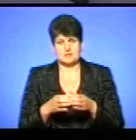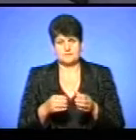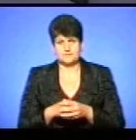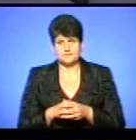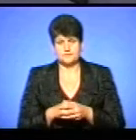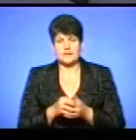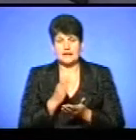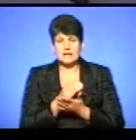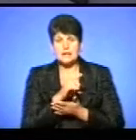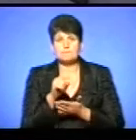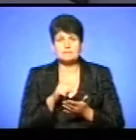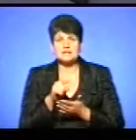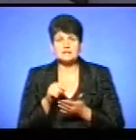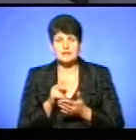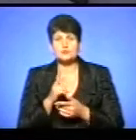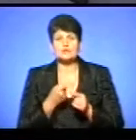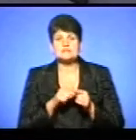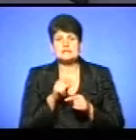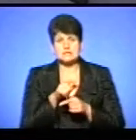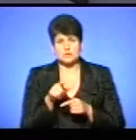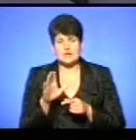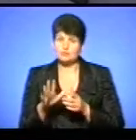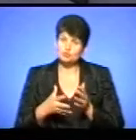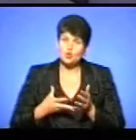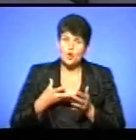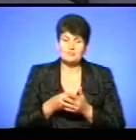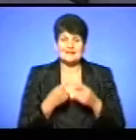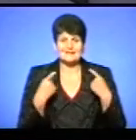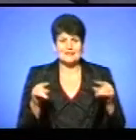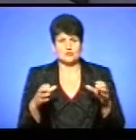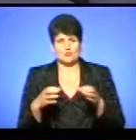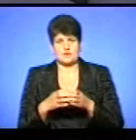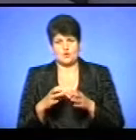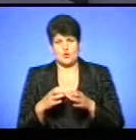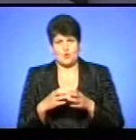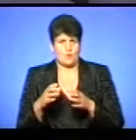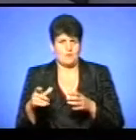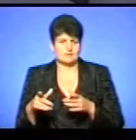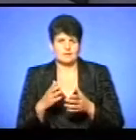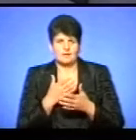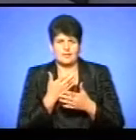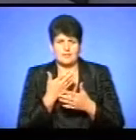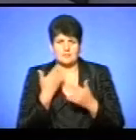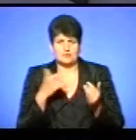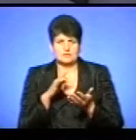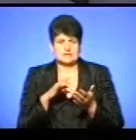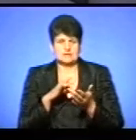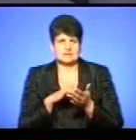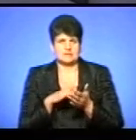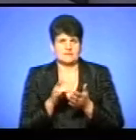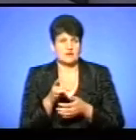от відстоїть питання, хто за цих людей, чи будуть оплачувати інші об'єднані громади, які не є з центру в районі, за цих людей.